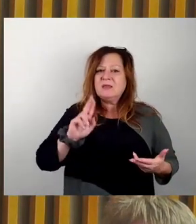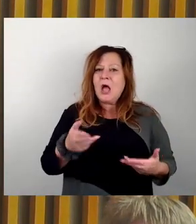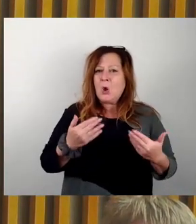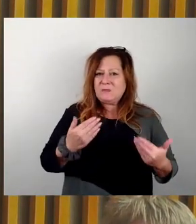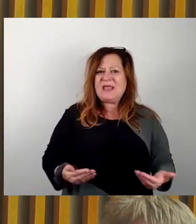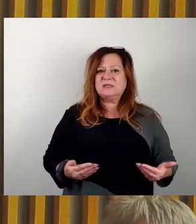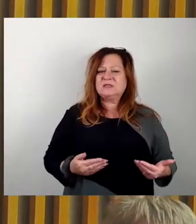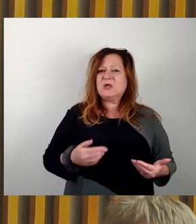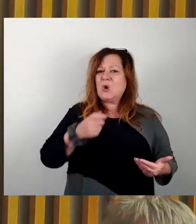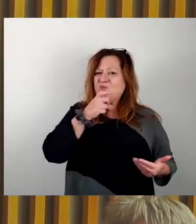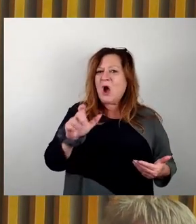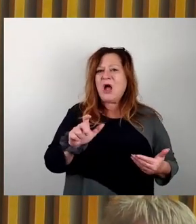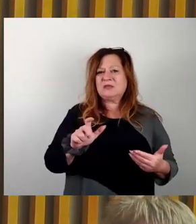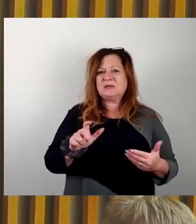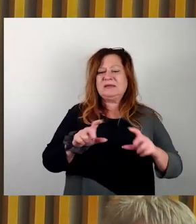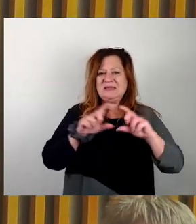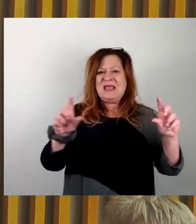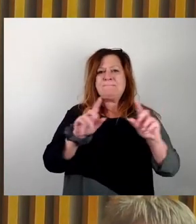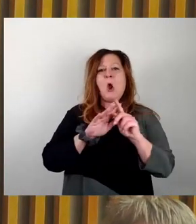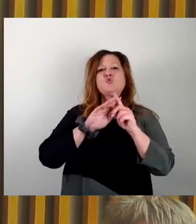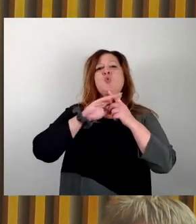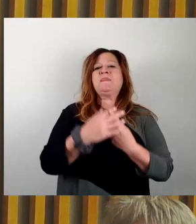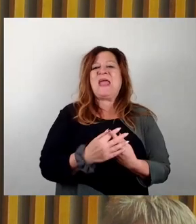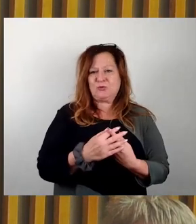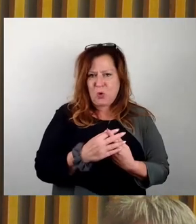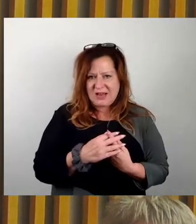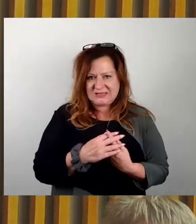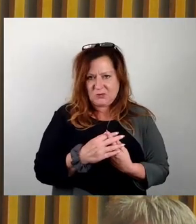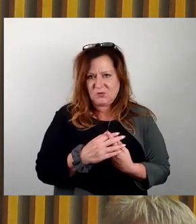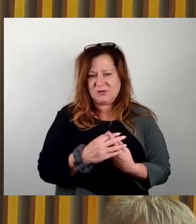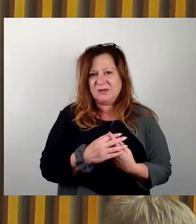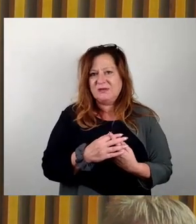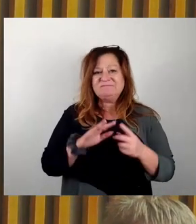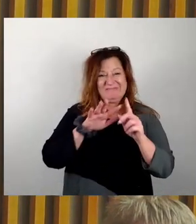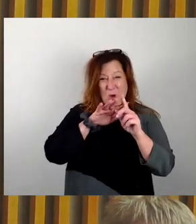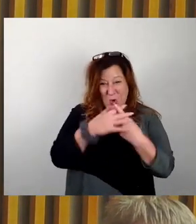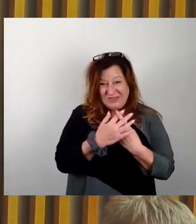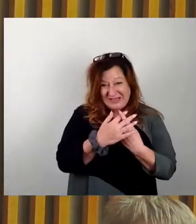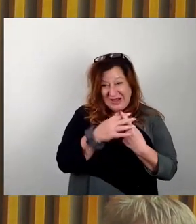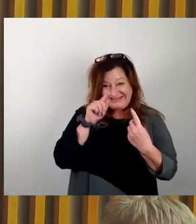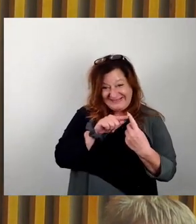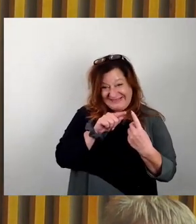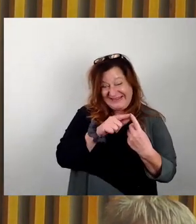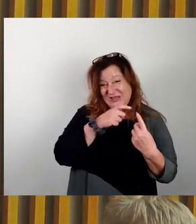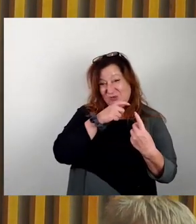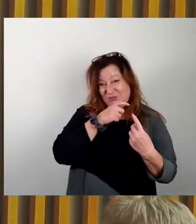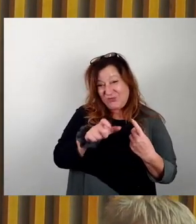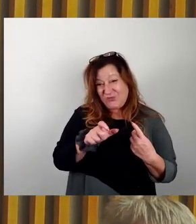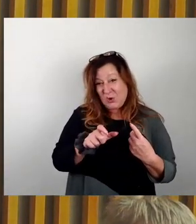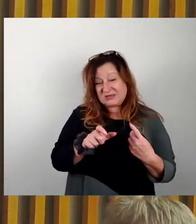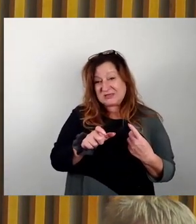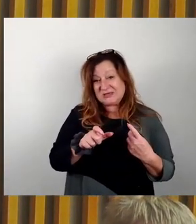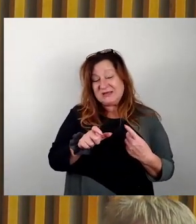zur Kontextualisierung. Kontextualisierung heißt ja, und das habe ich jetzt so ein bisschen bei Herrn Lichte gehört,